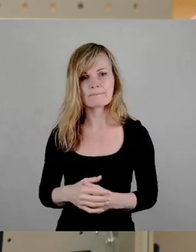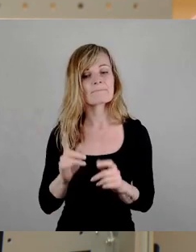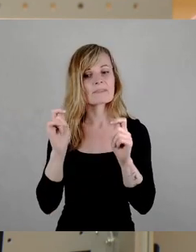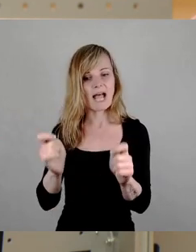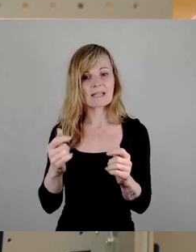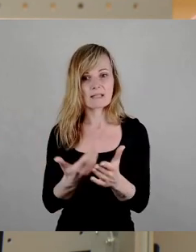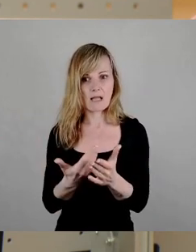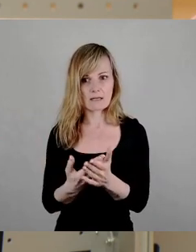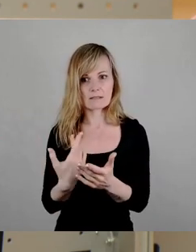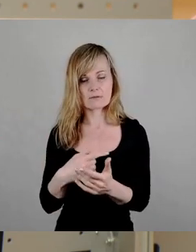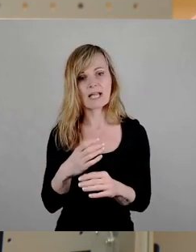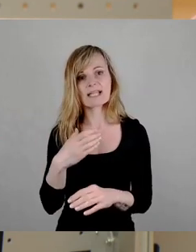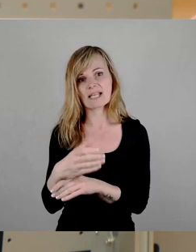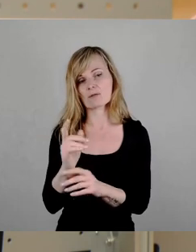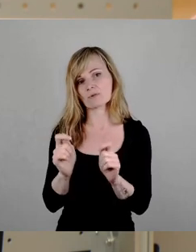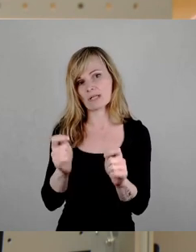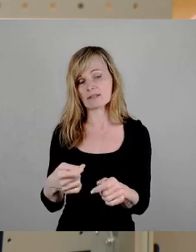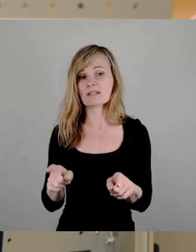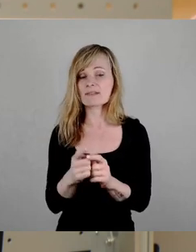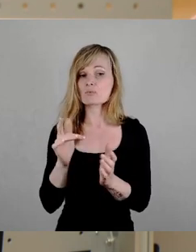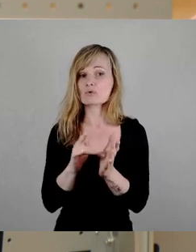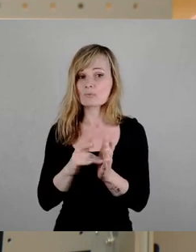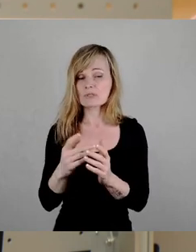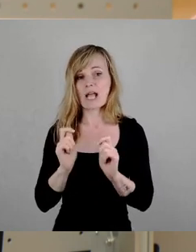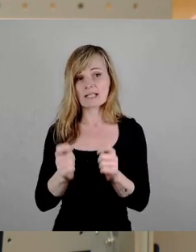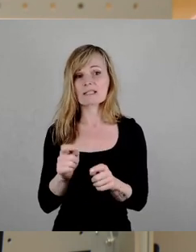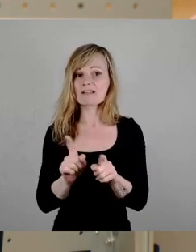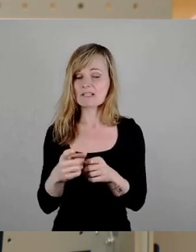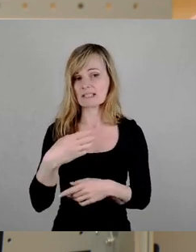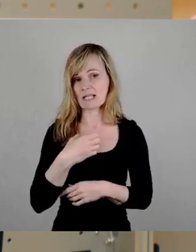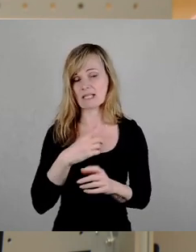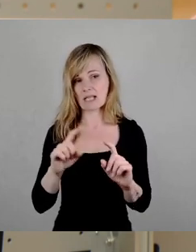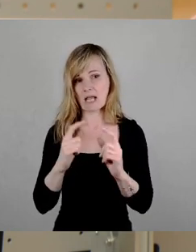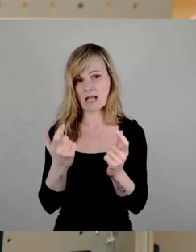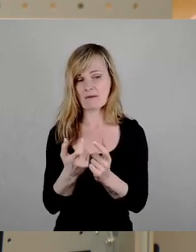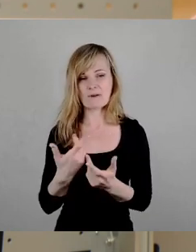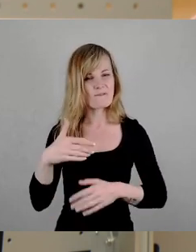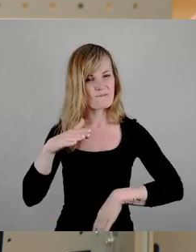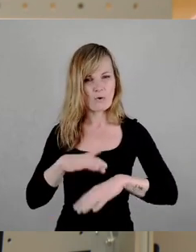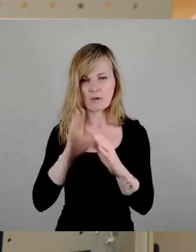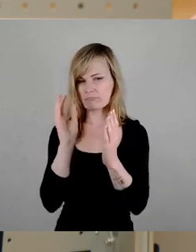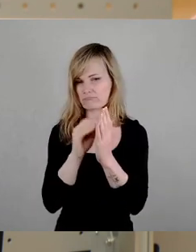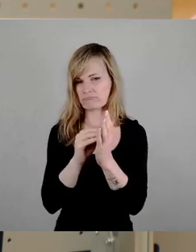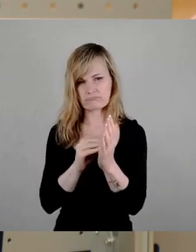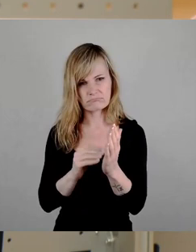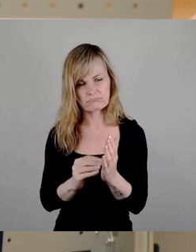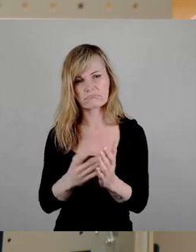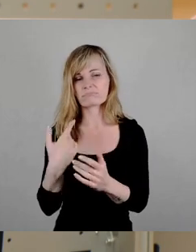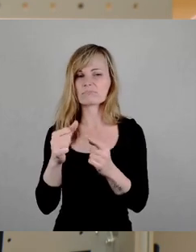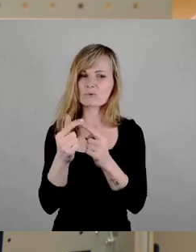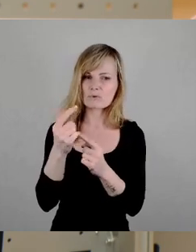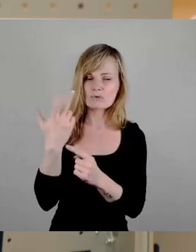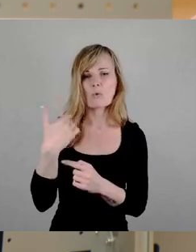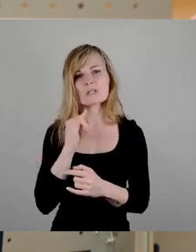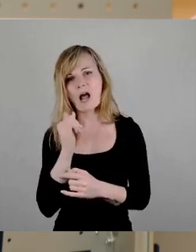beziehungsweise zu dem Ersetzungsantrag. Genauso wie der ursprüngliche Antrag Dresdner Hafen. Ist er vollgespickt mit Plattitüden? Wir halten uns an das Asylrecht.